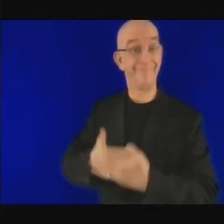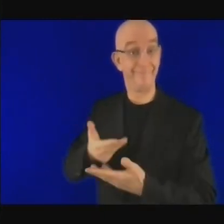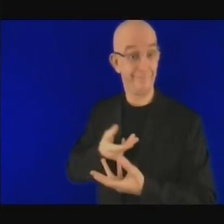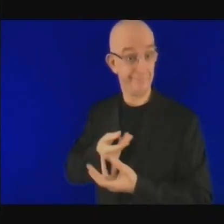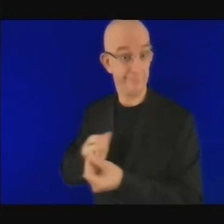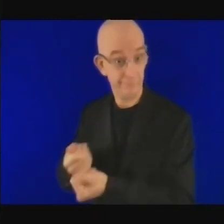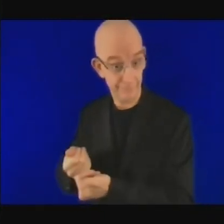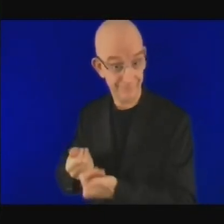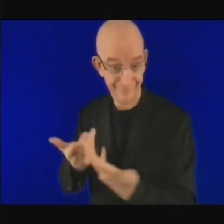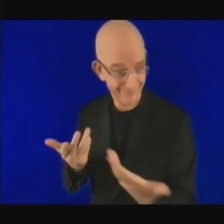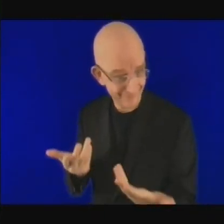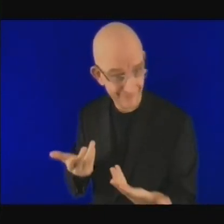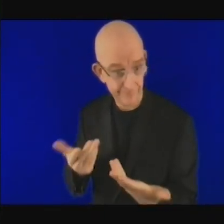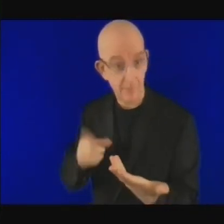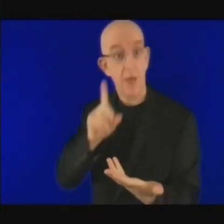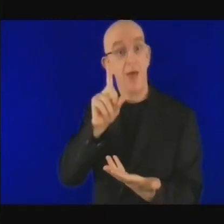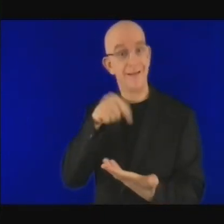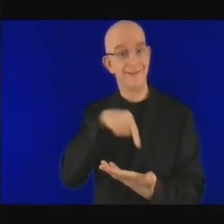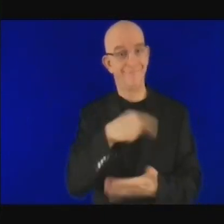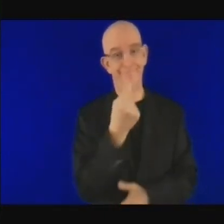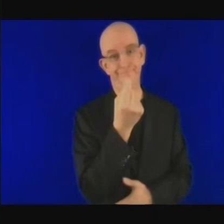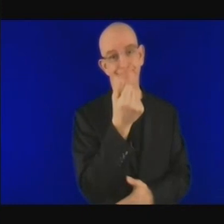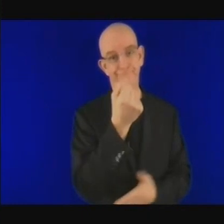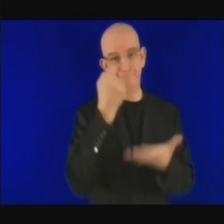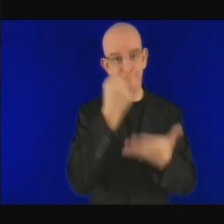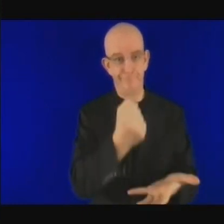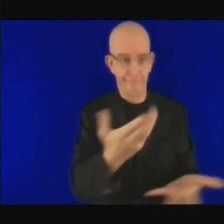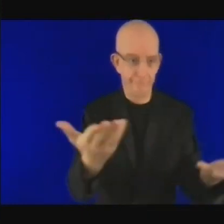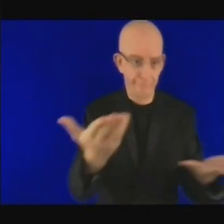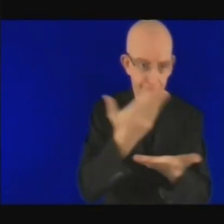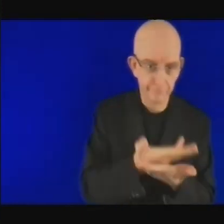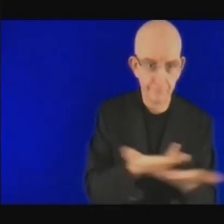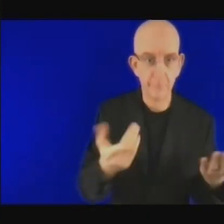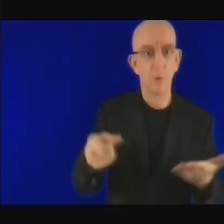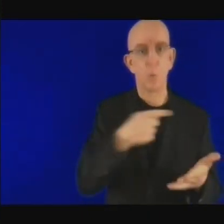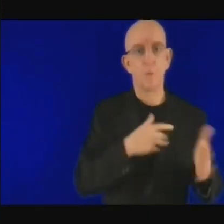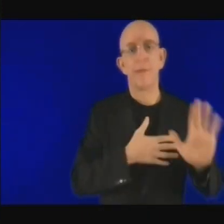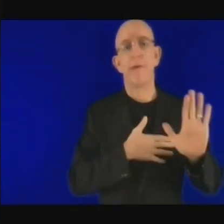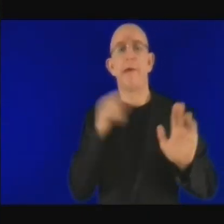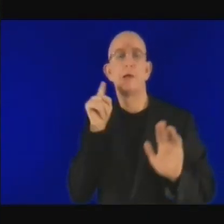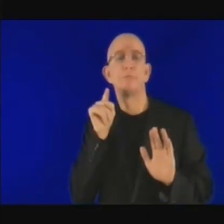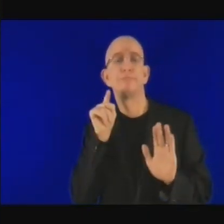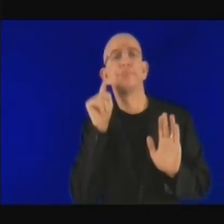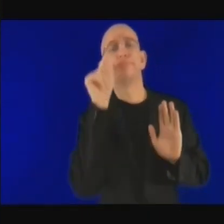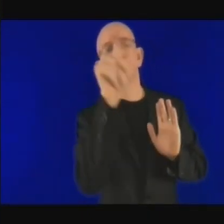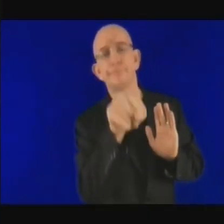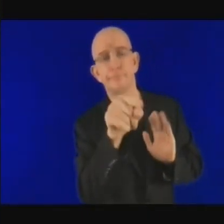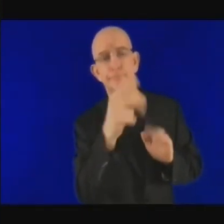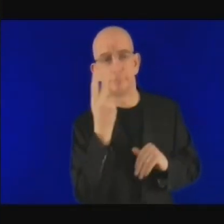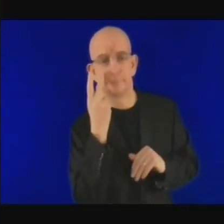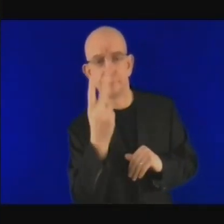financement ? Bon, on parle de 2060, mais est-ce que c'est vraiment réaliste